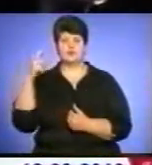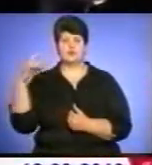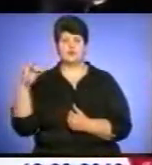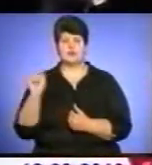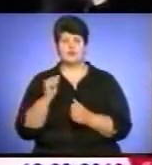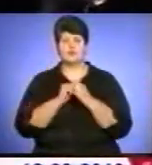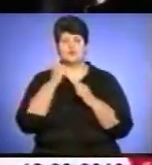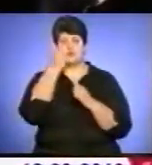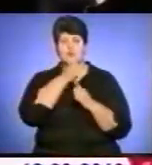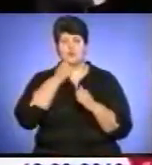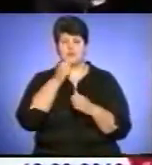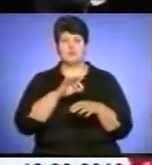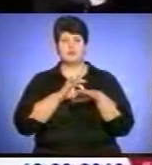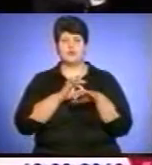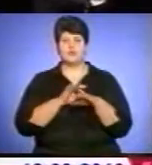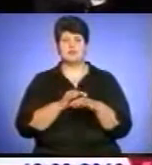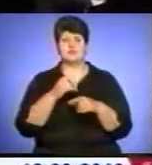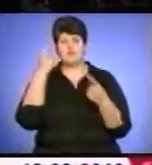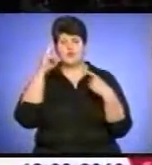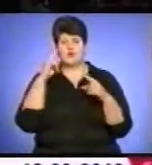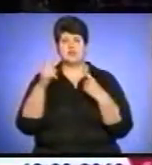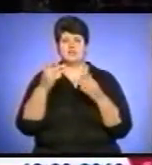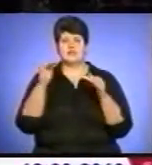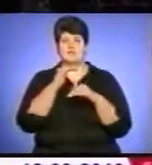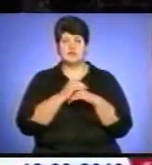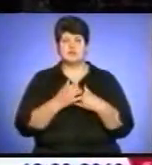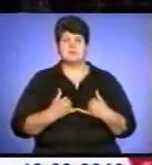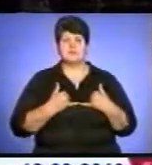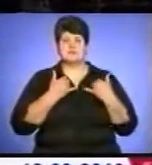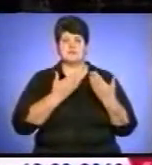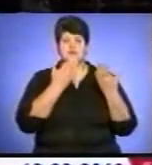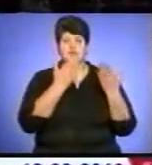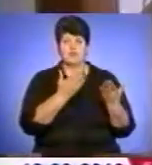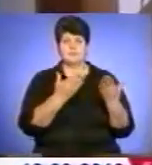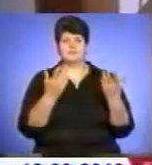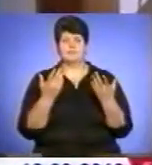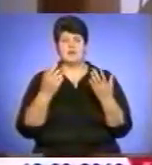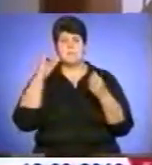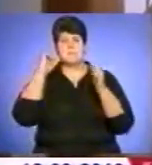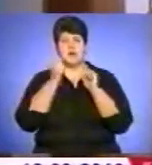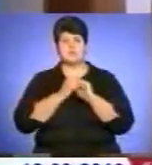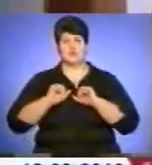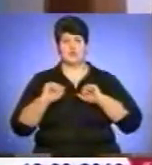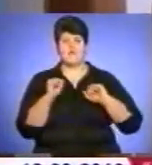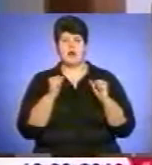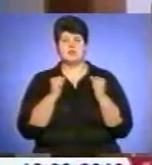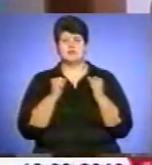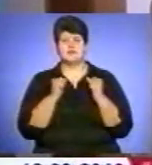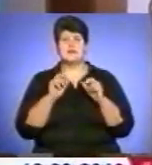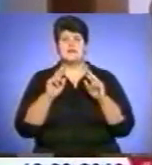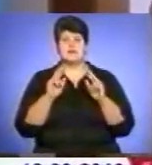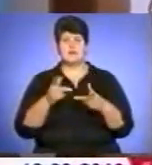Щороку навесні маестро проводить творчий вечір, присвячуючи його світлій пам'яті товариша. Як готується до концерту Микола